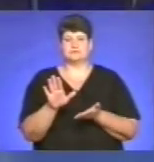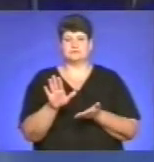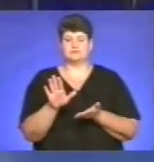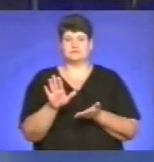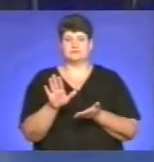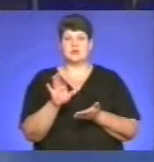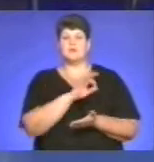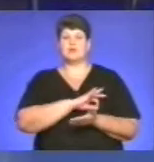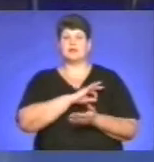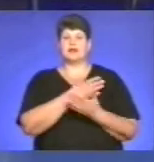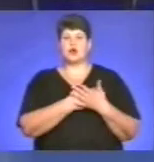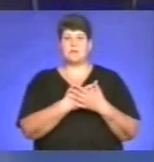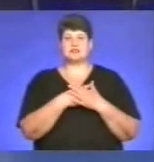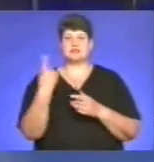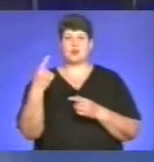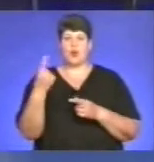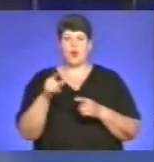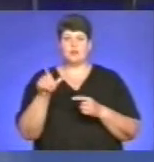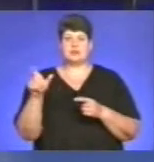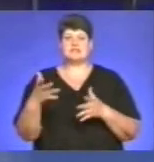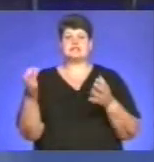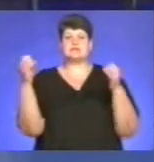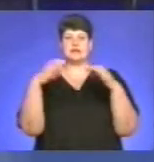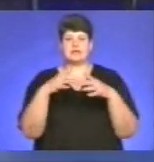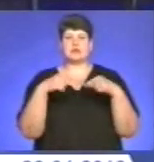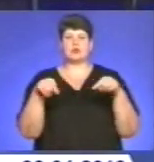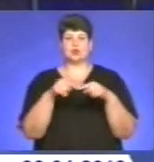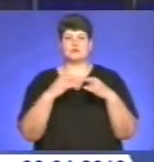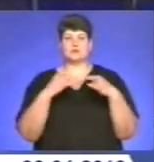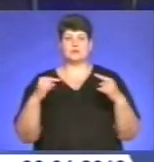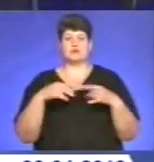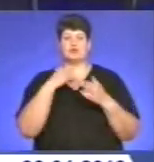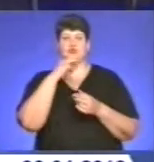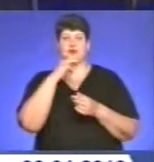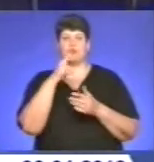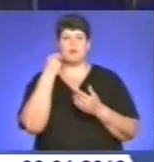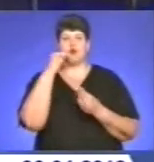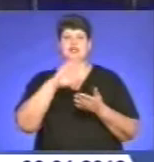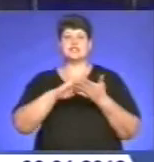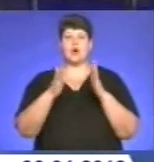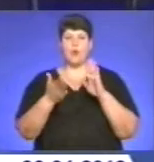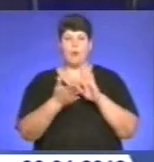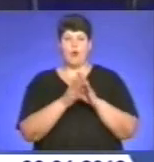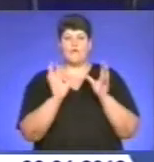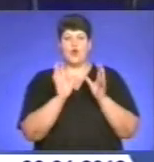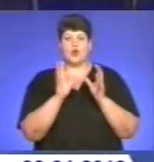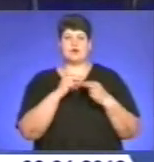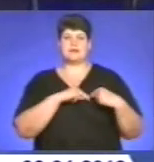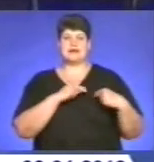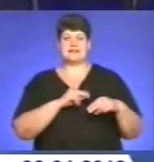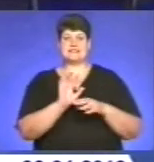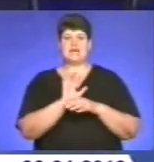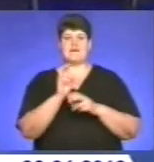Профспілки та громадськість області зібралися за круглим столом, щоб привернути увагу до покращення умов і охорони праці на